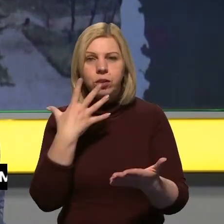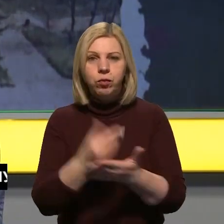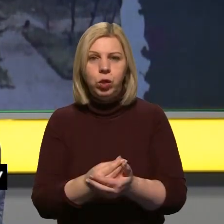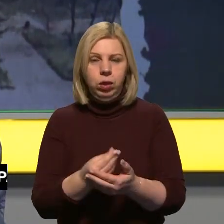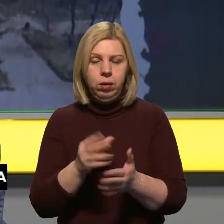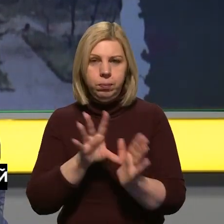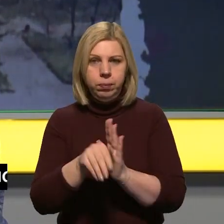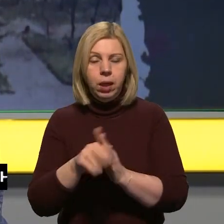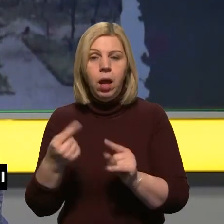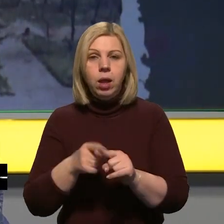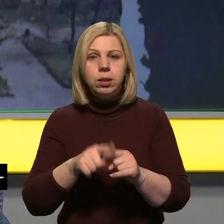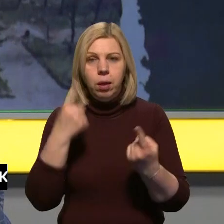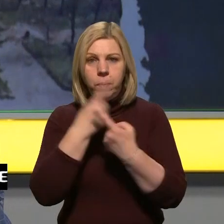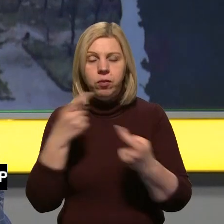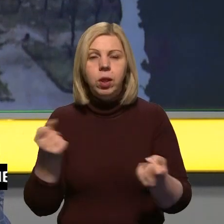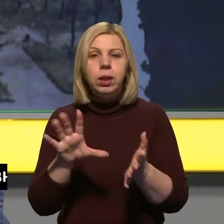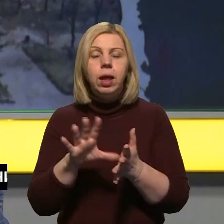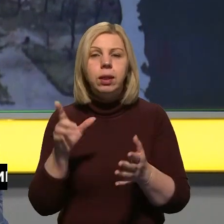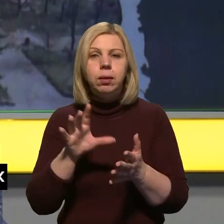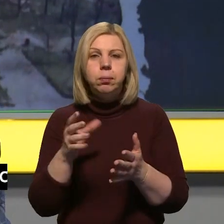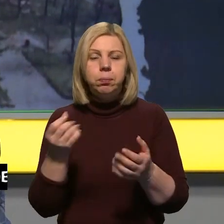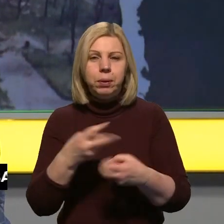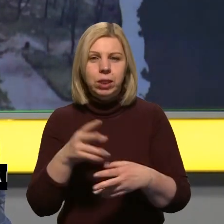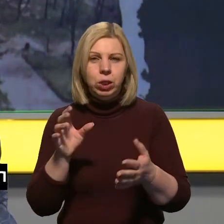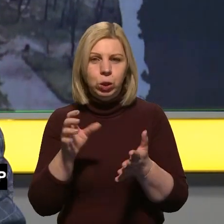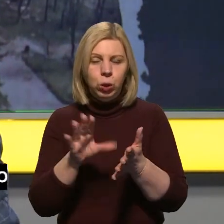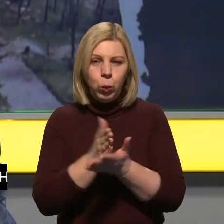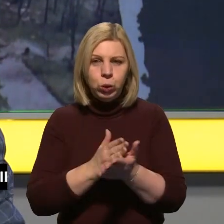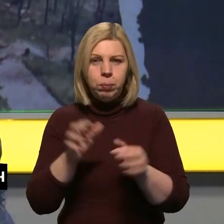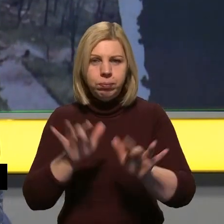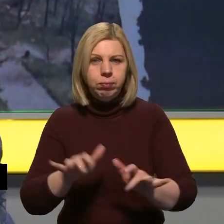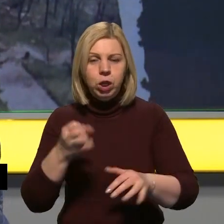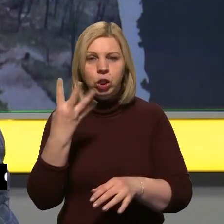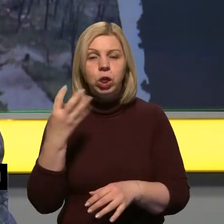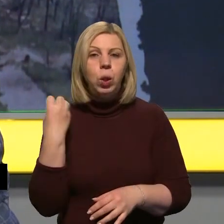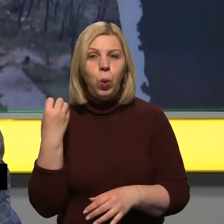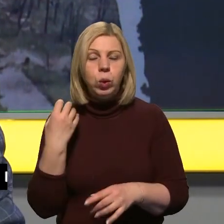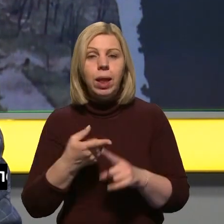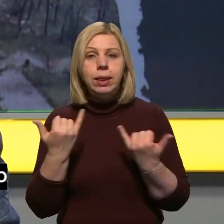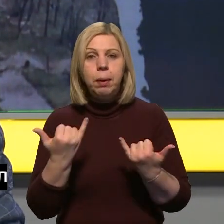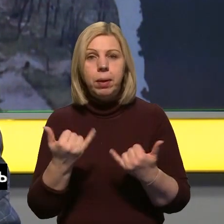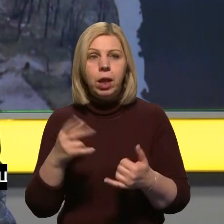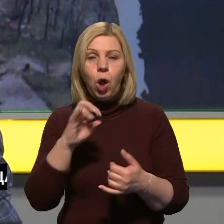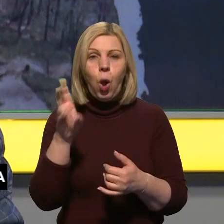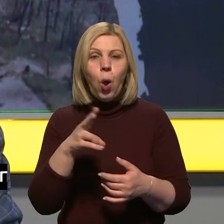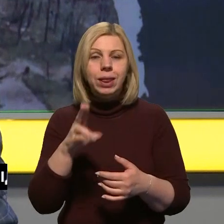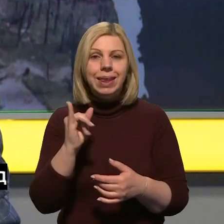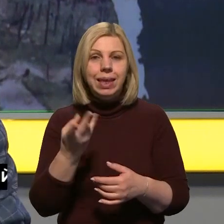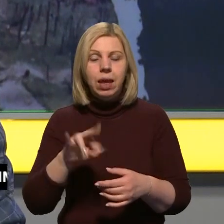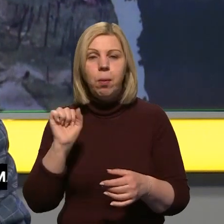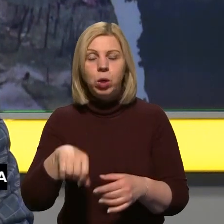застосунків. Про це повідомили у Телеграмі прес-служби Міністерства цифрової трансформації 14 лютого. Тепер код дії зможуть